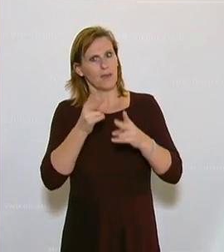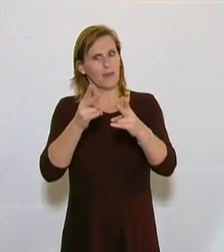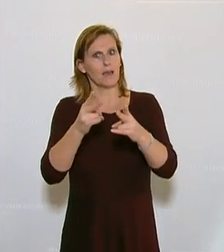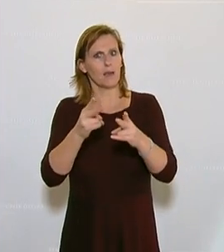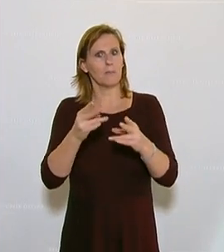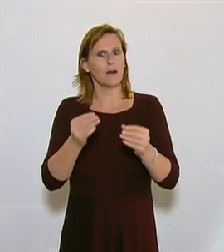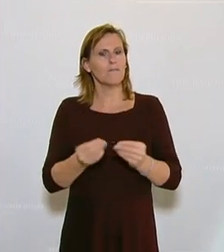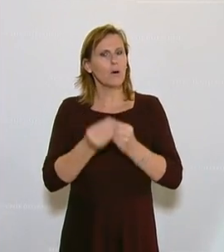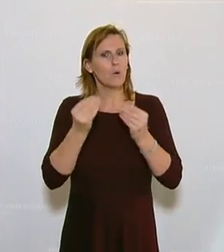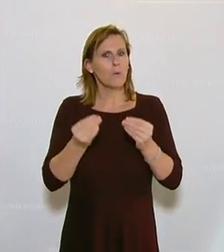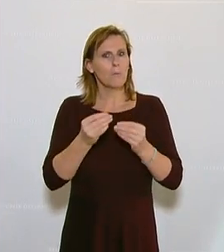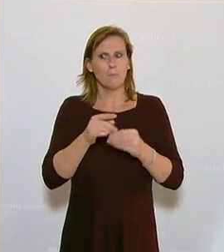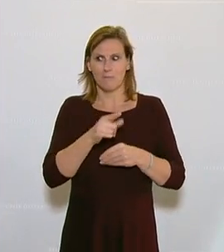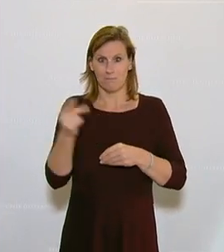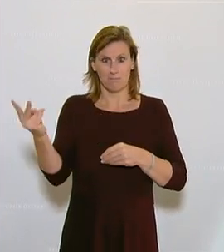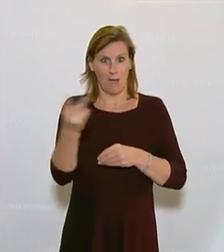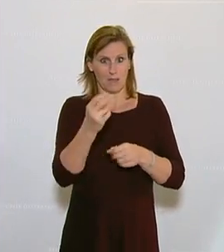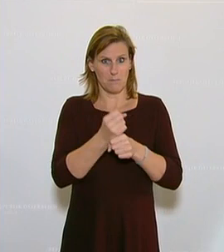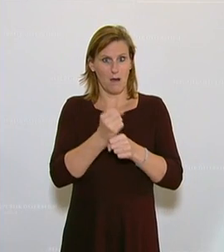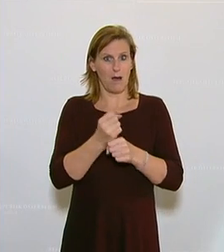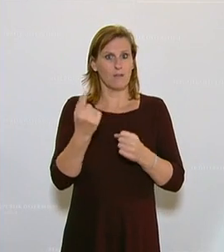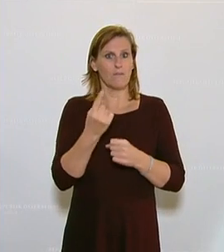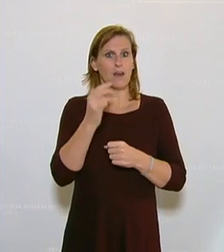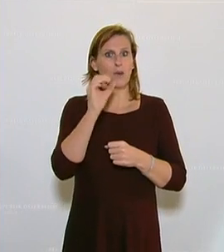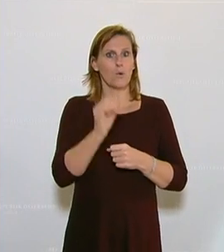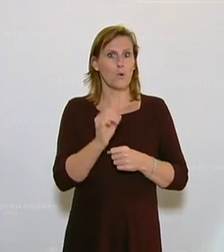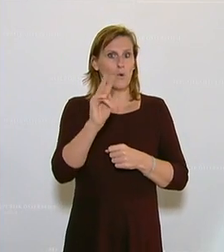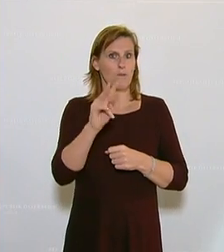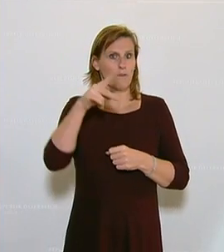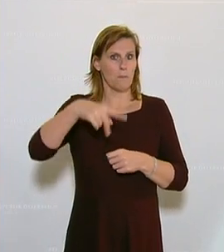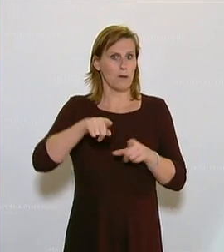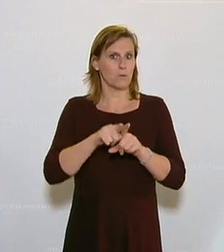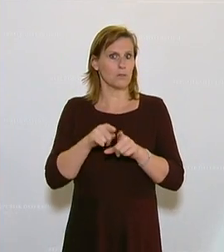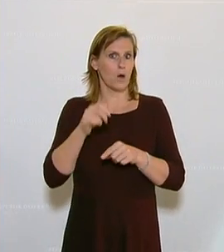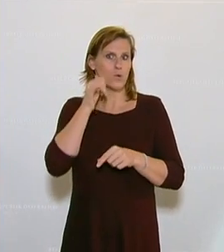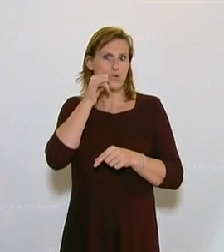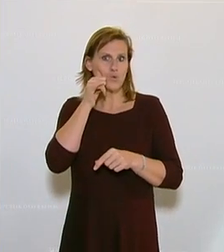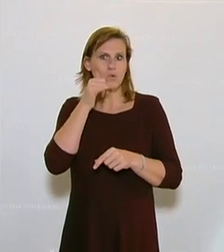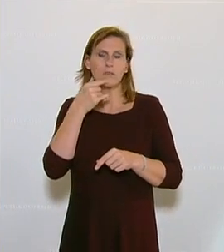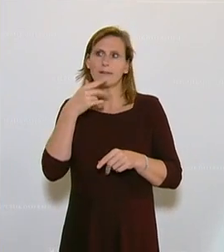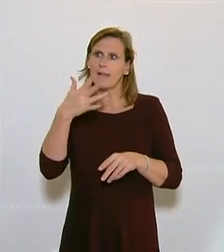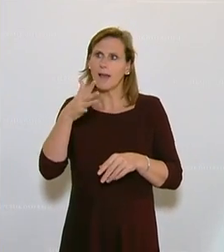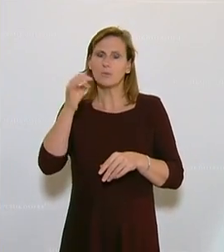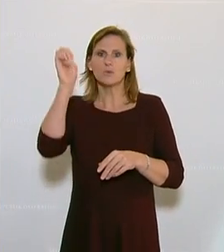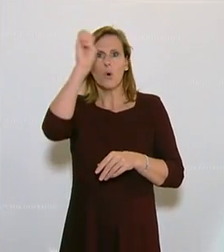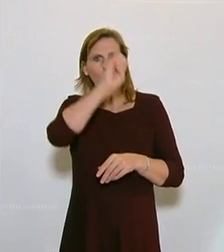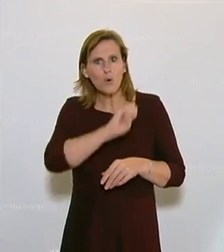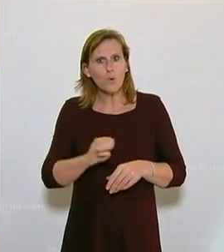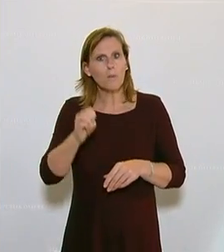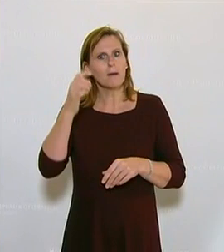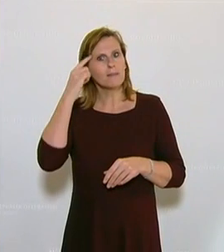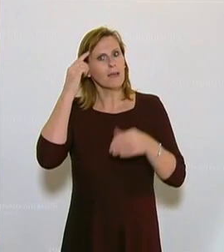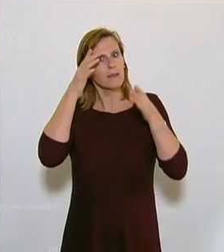genau die ÖVP und die Grünen machen, die ja immer sagen, nein, es ist wichtig, wir müssen europäisch vorgehen. Denken wir nur zum Beispiel der